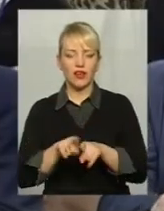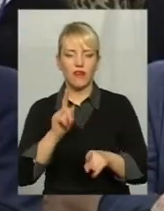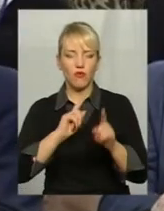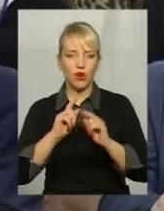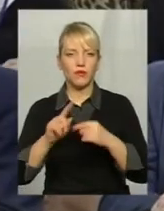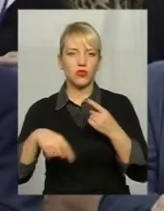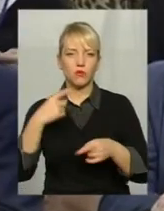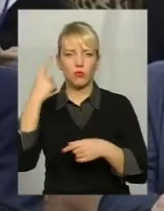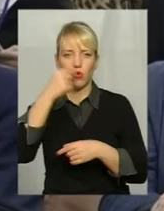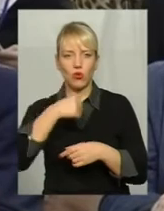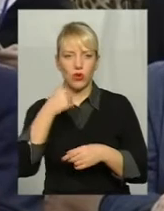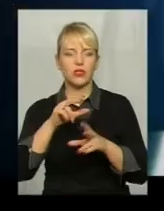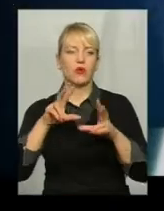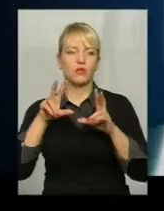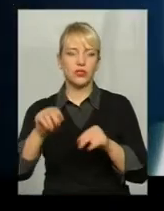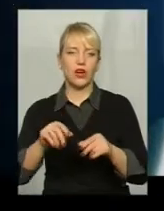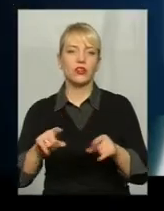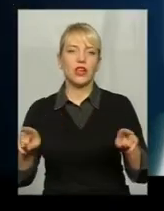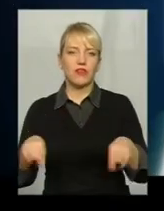організатори обіцяють зібрати подібний